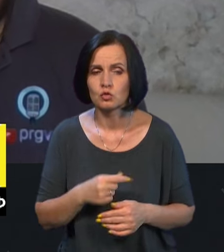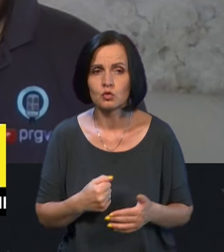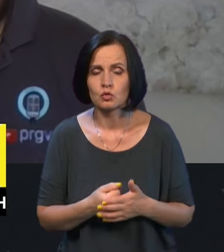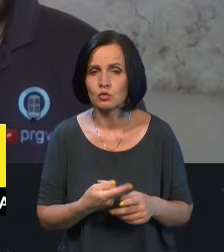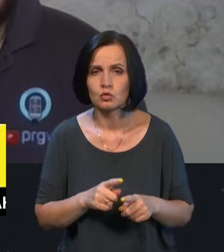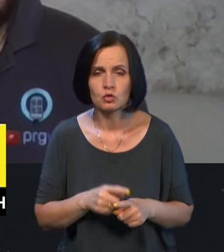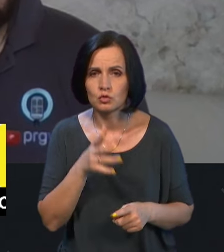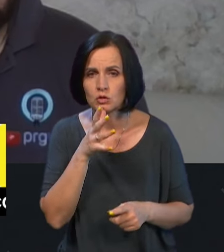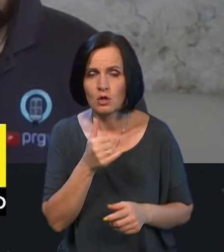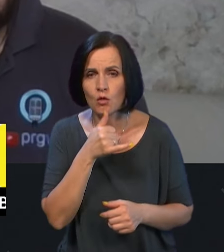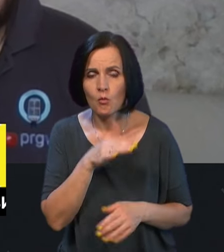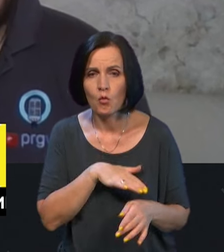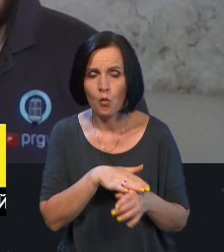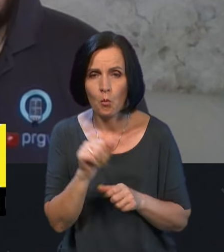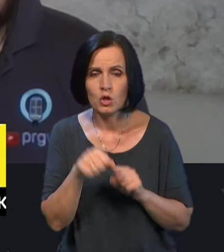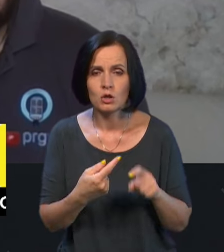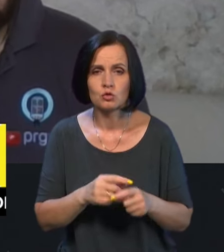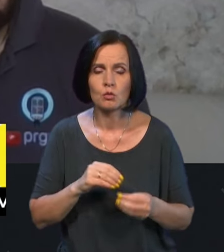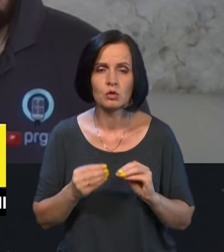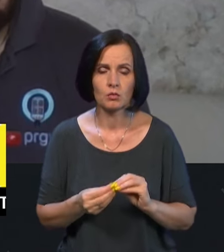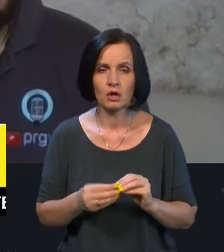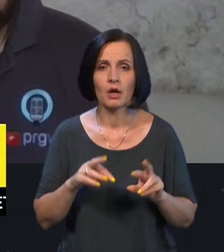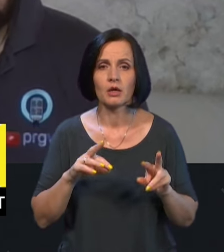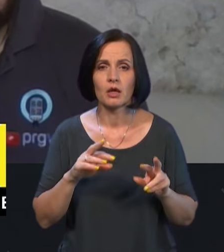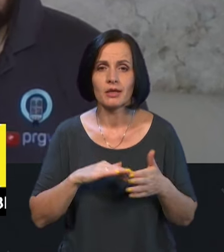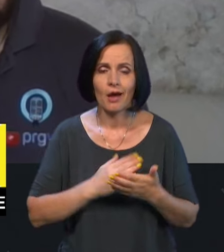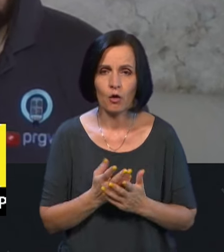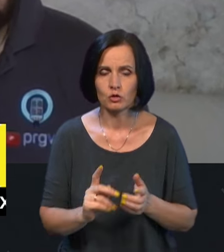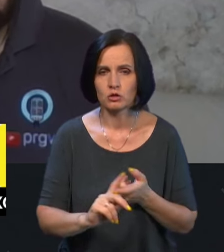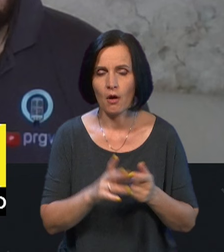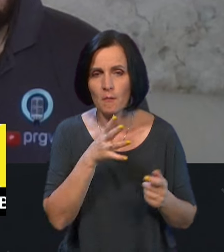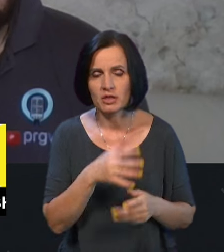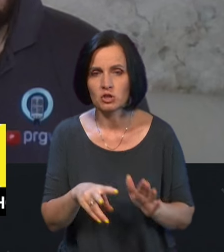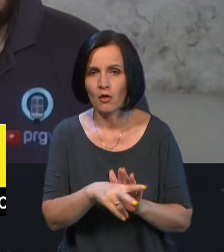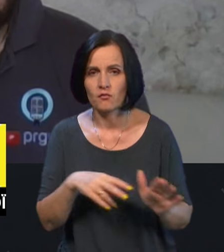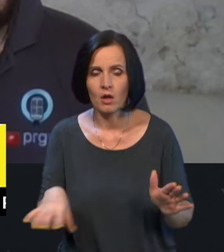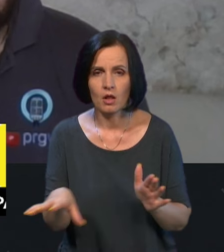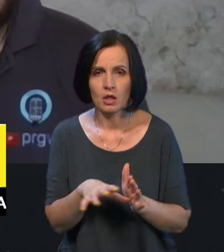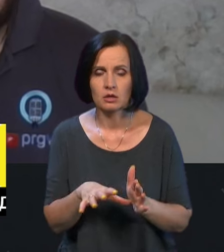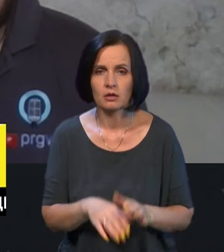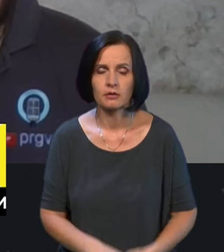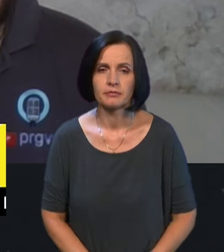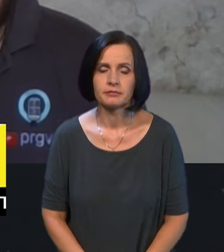вдається повністю подолати цю проблему якості зв'язку під час відключення електроенергії?